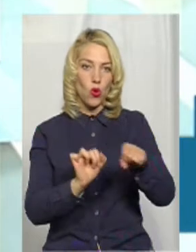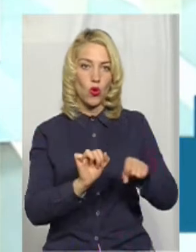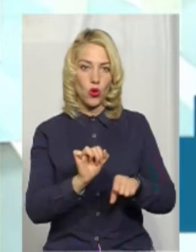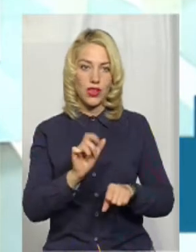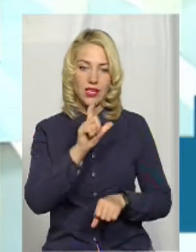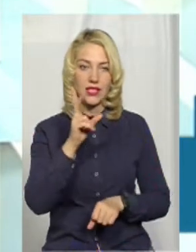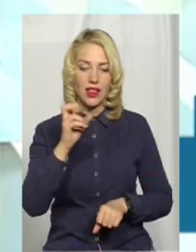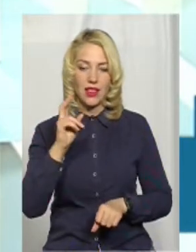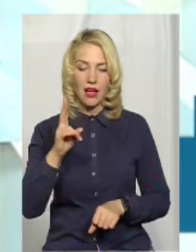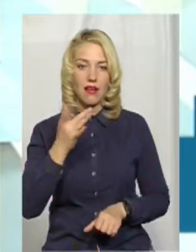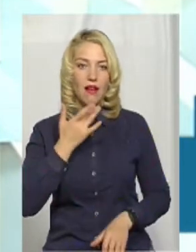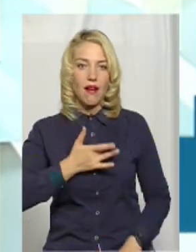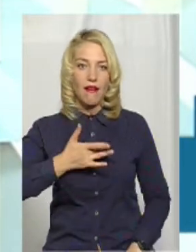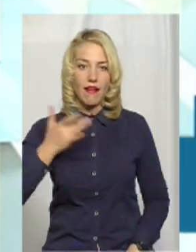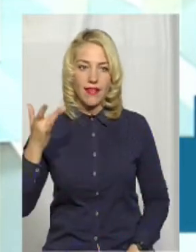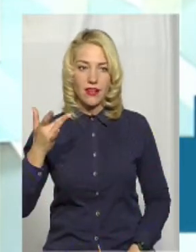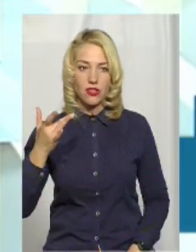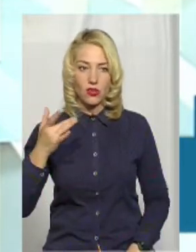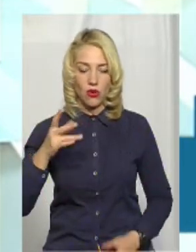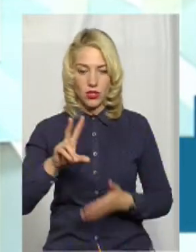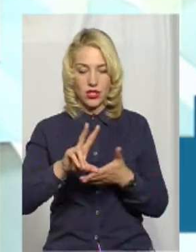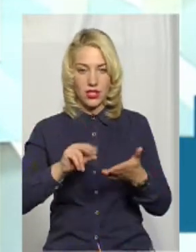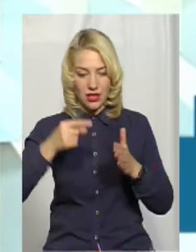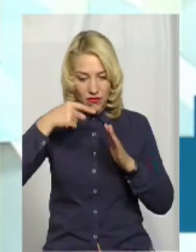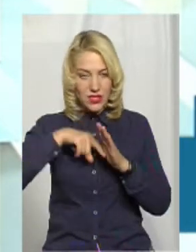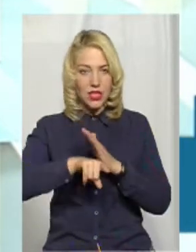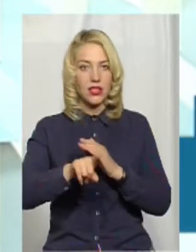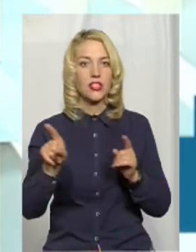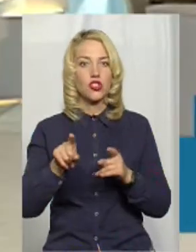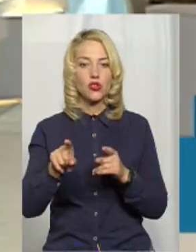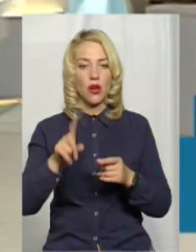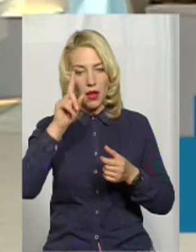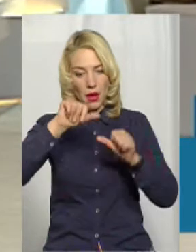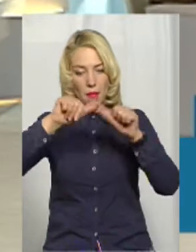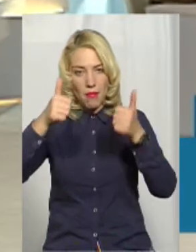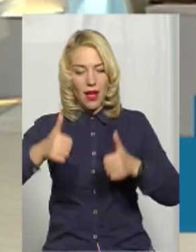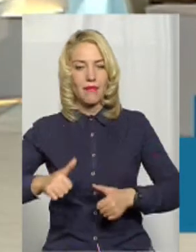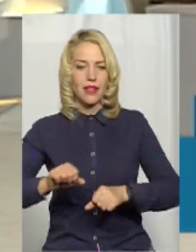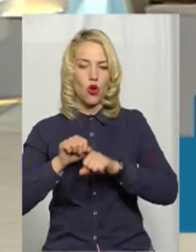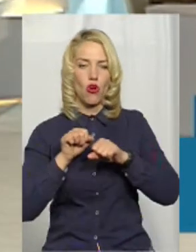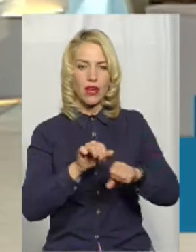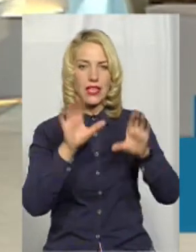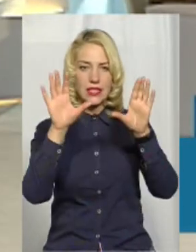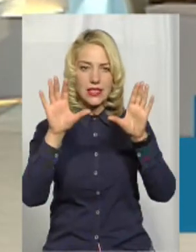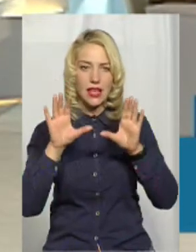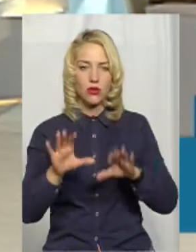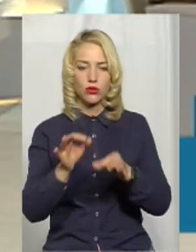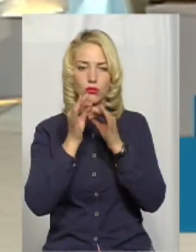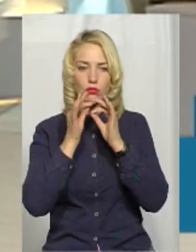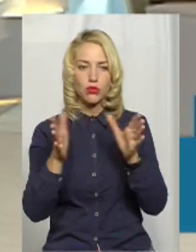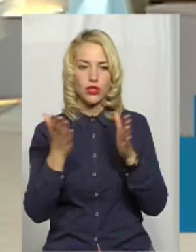радянського зразка всередині, що пам'ятка охороняється законом, і будь-які